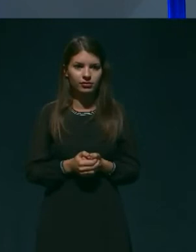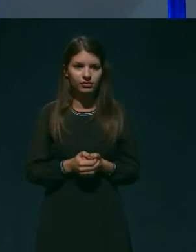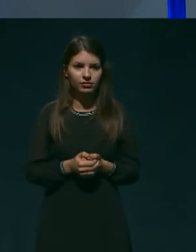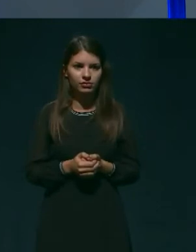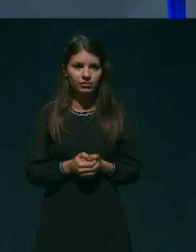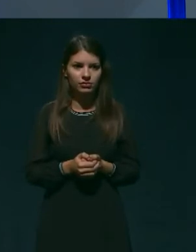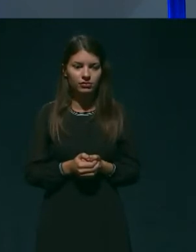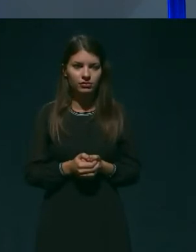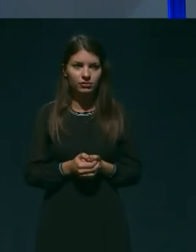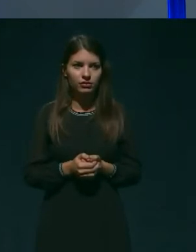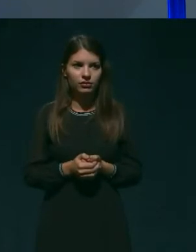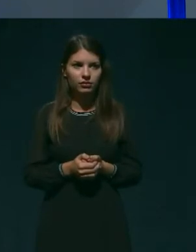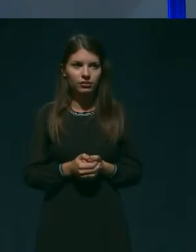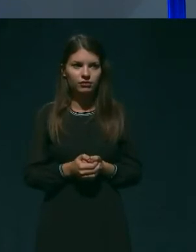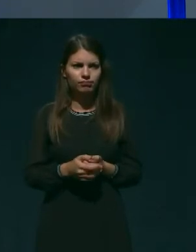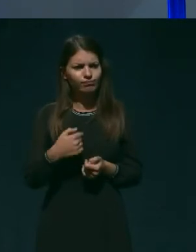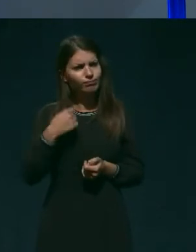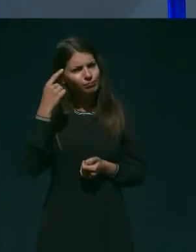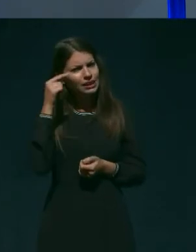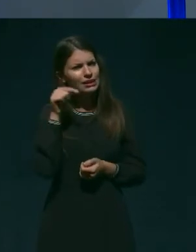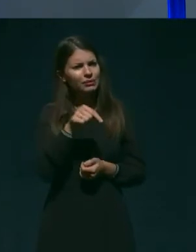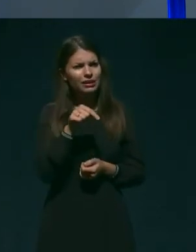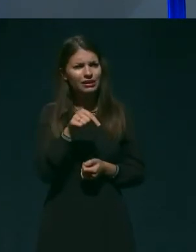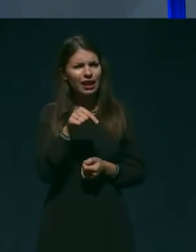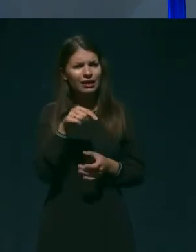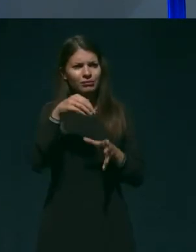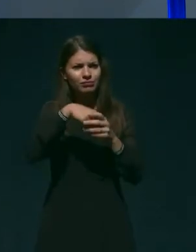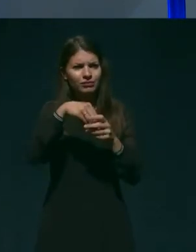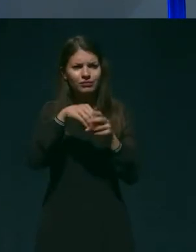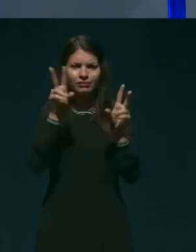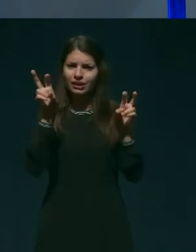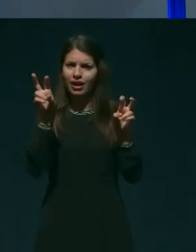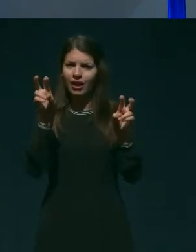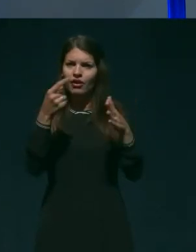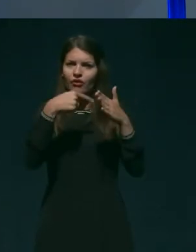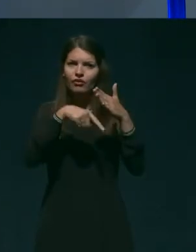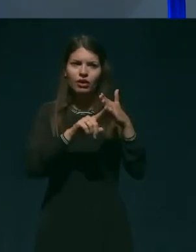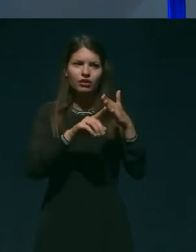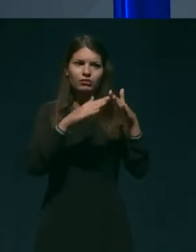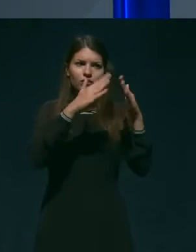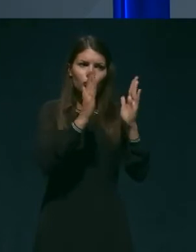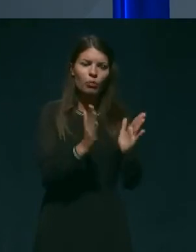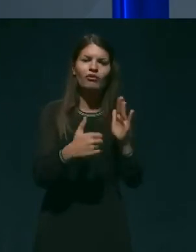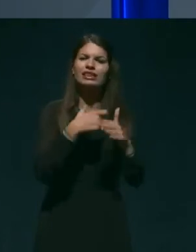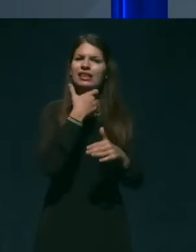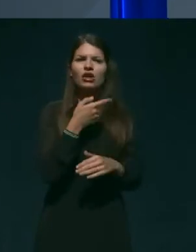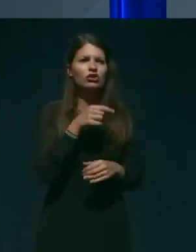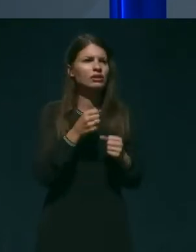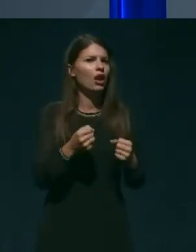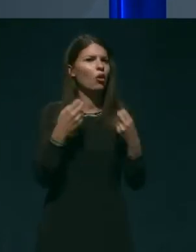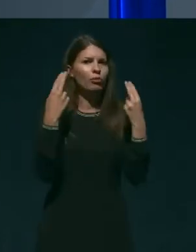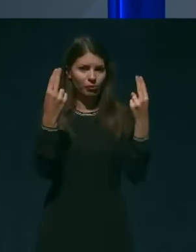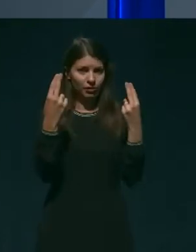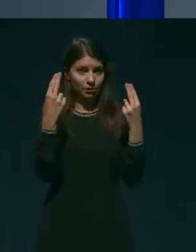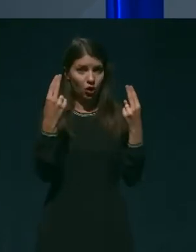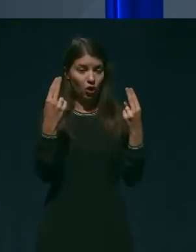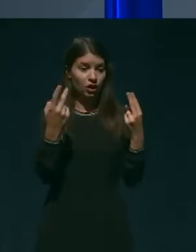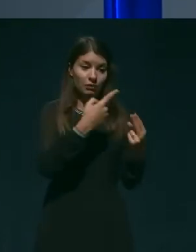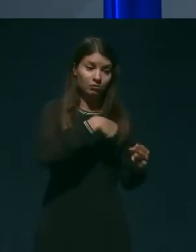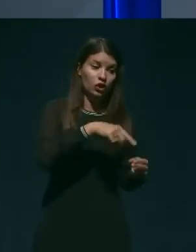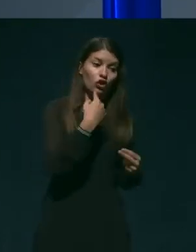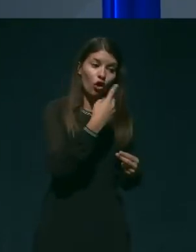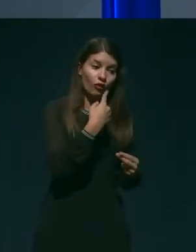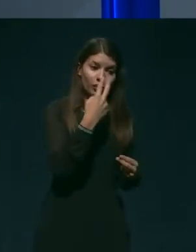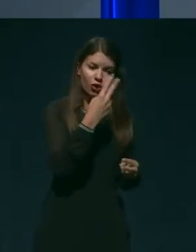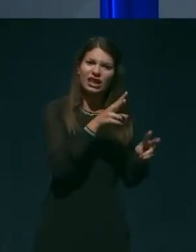Ker se mi zdi ta tema o domovih zelo pomembna, ker se na eni strani očitno zelo rabla, na drugi strani gre